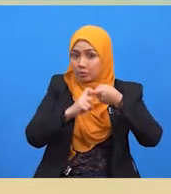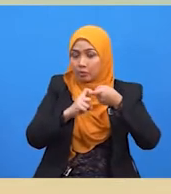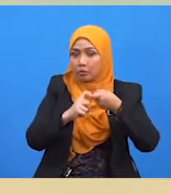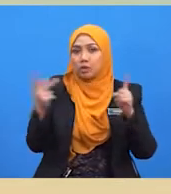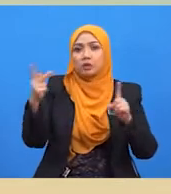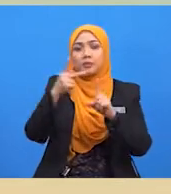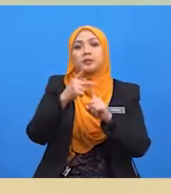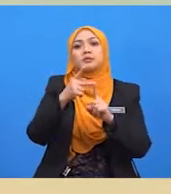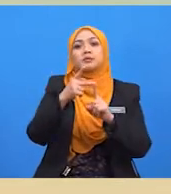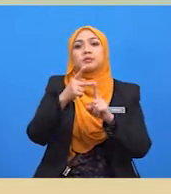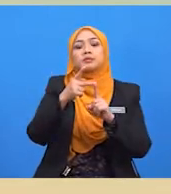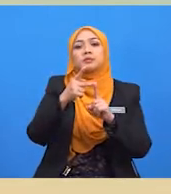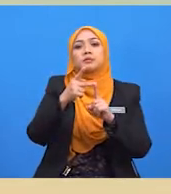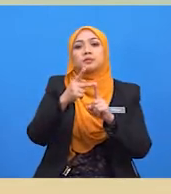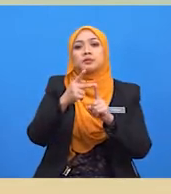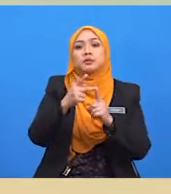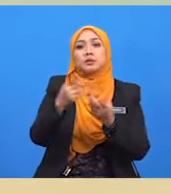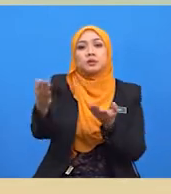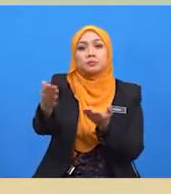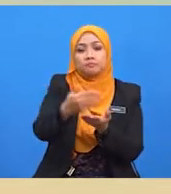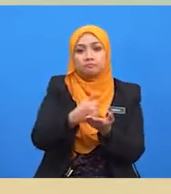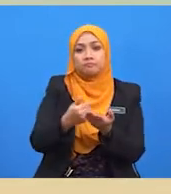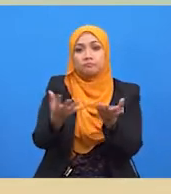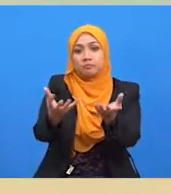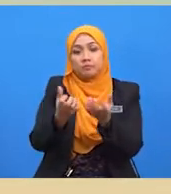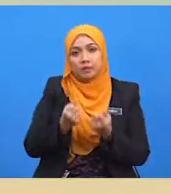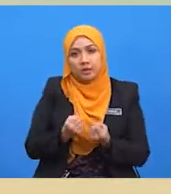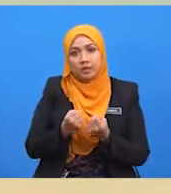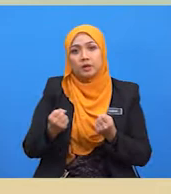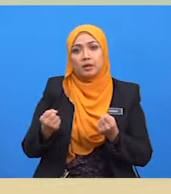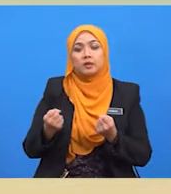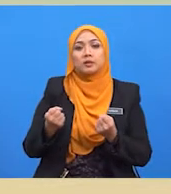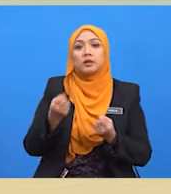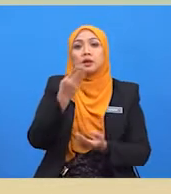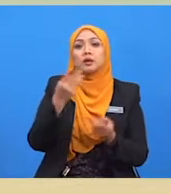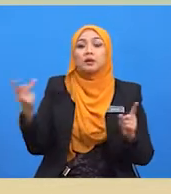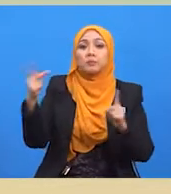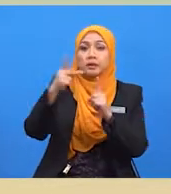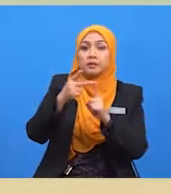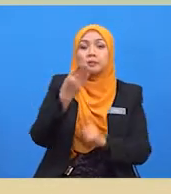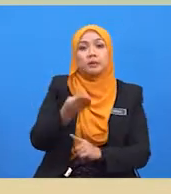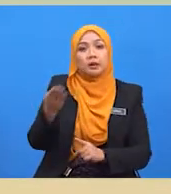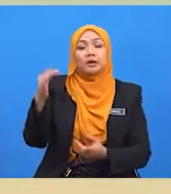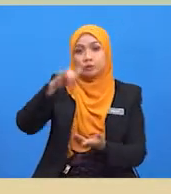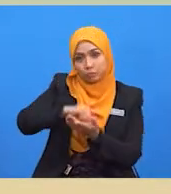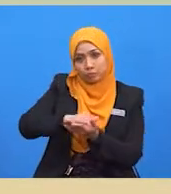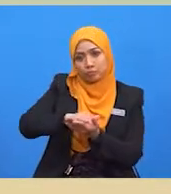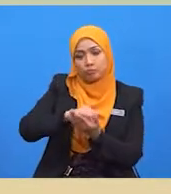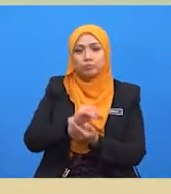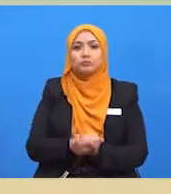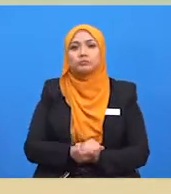keanjalan permintaan barang tersebut. Apabila keanjalan permintaan barang import